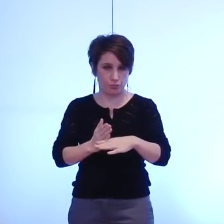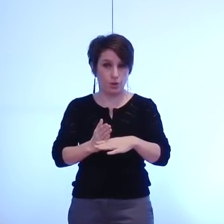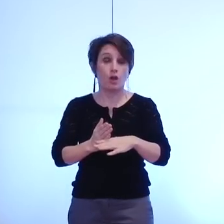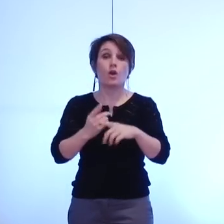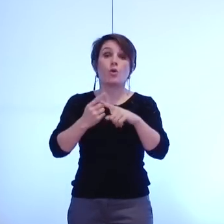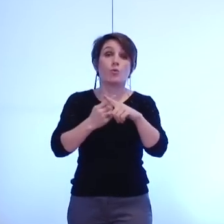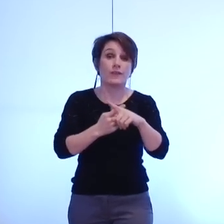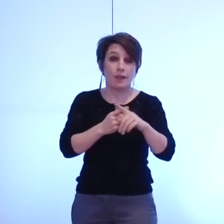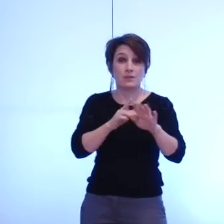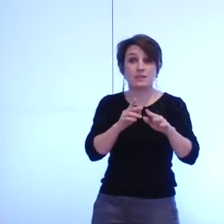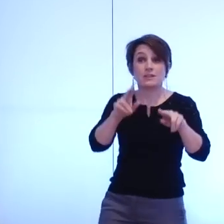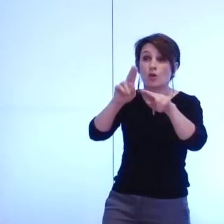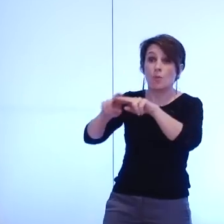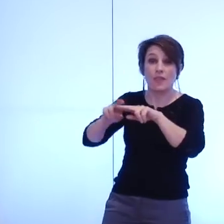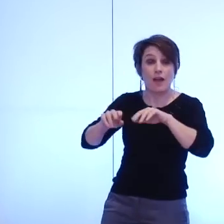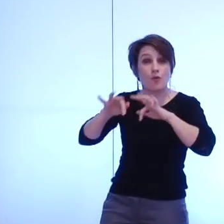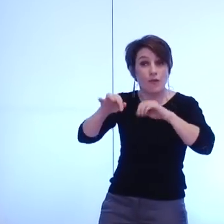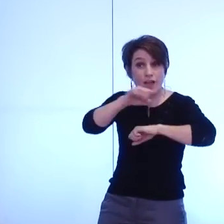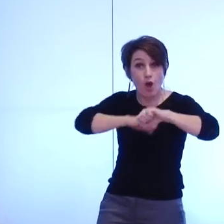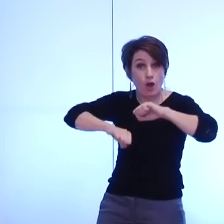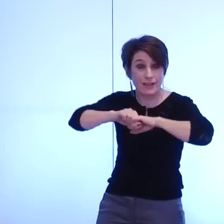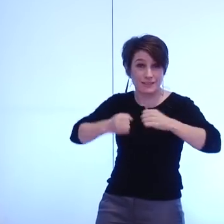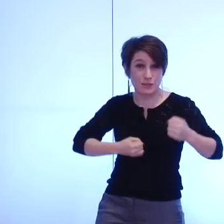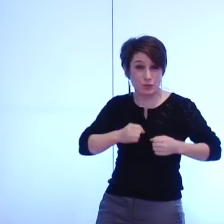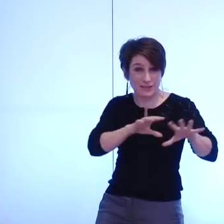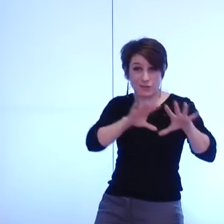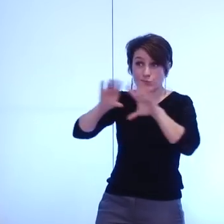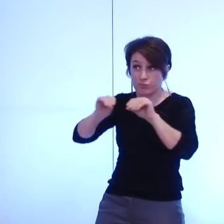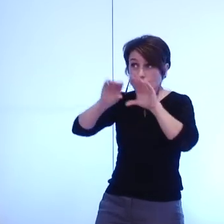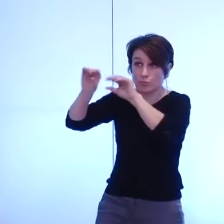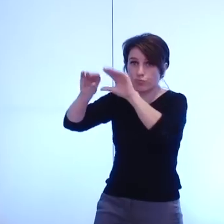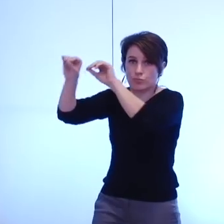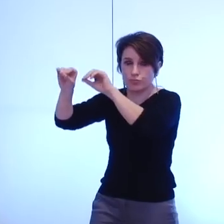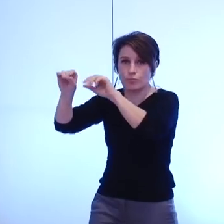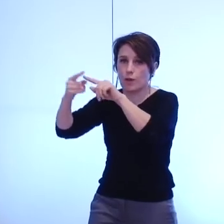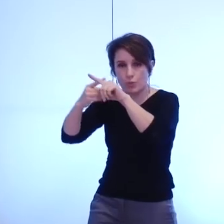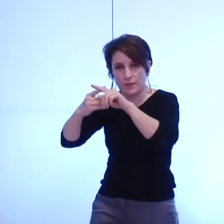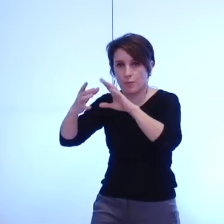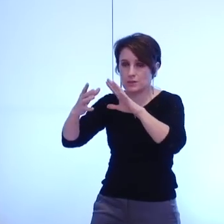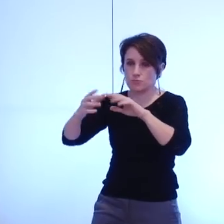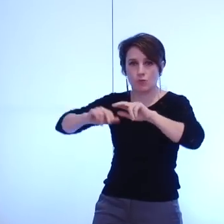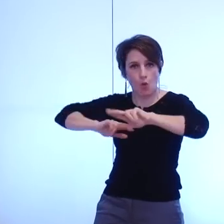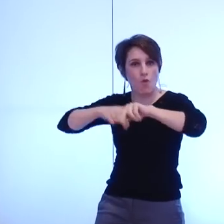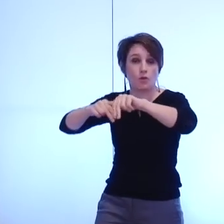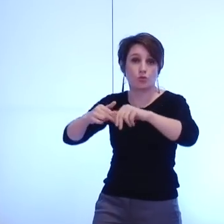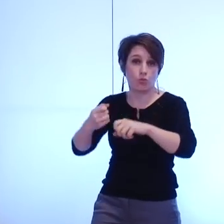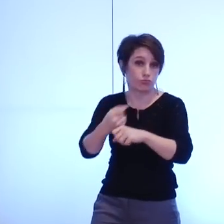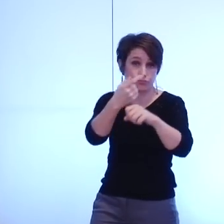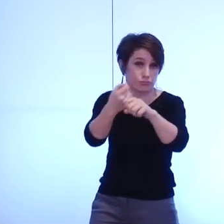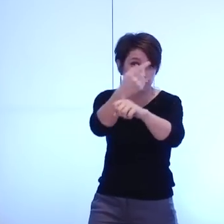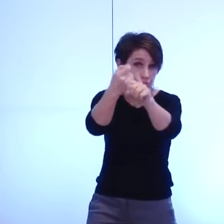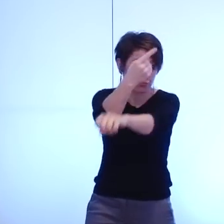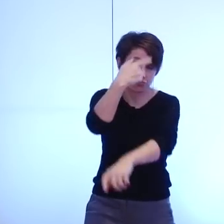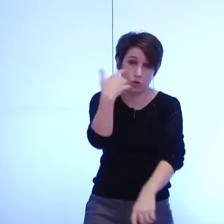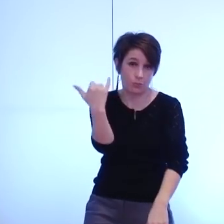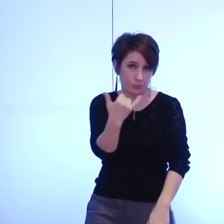et à mesure de l'avancée des travaux sur la réorganisation des services et que ce soit au moment d'une maturité sur la réorganisation